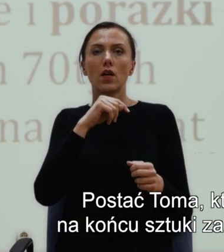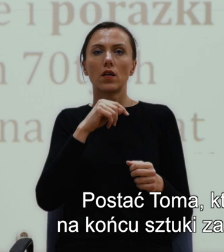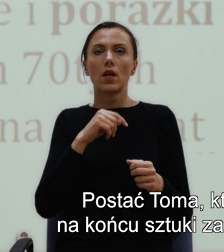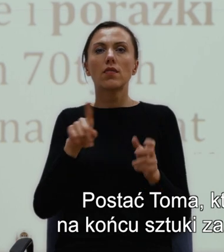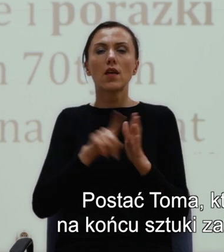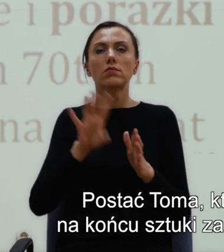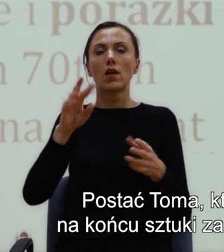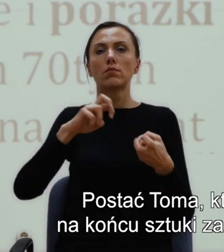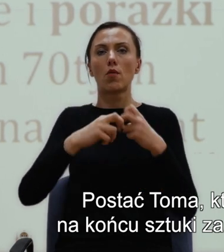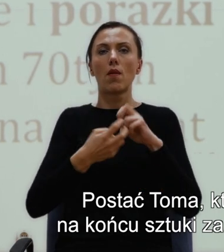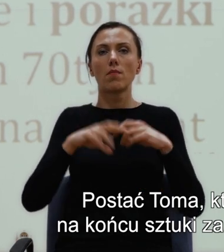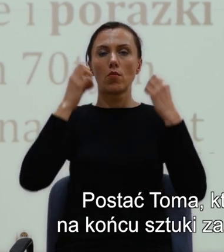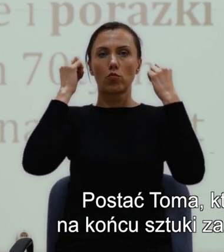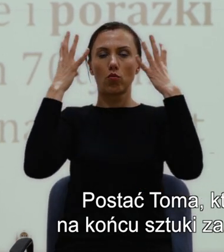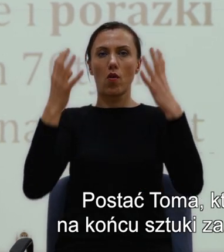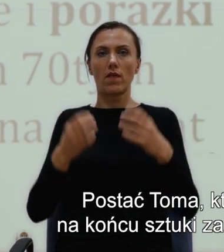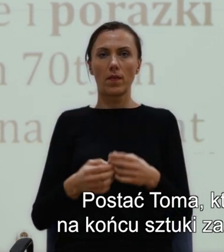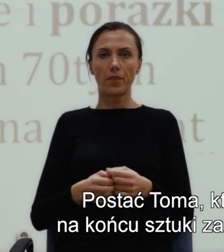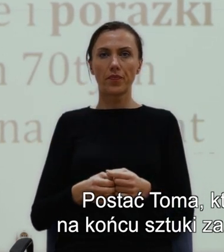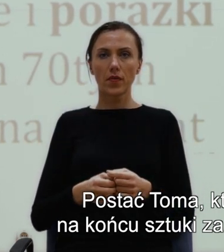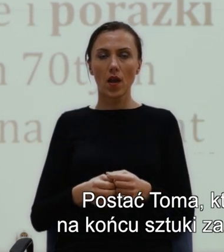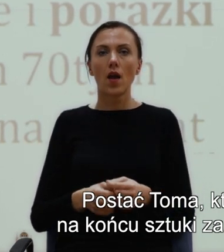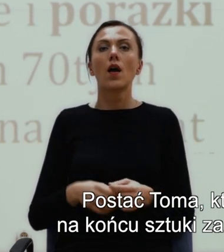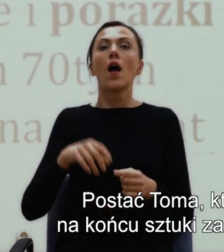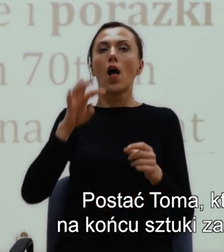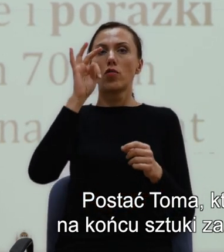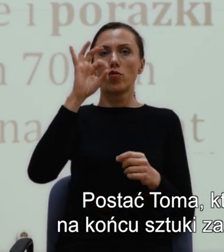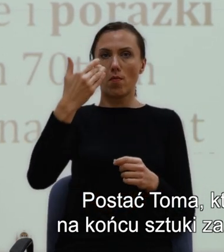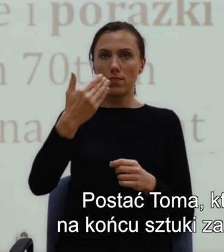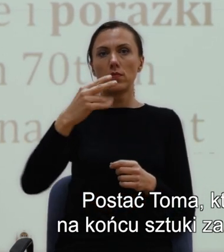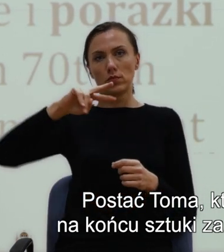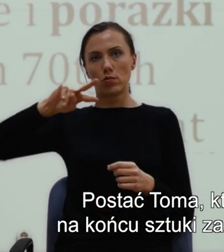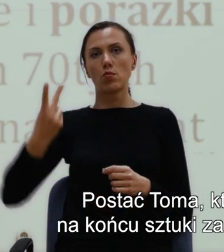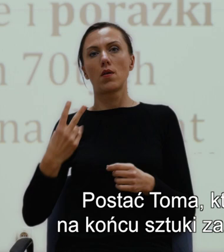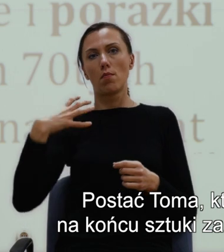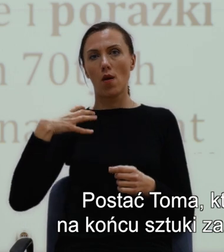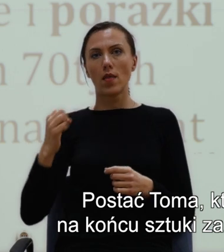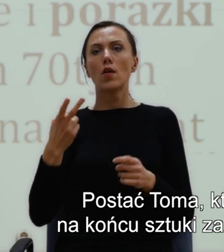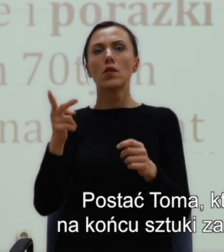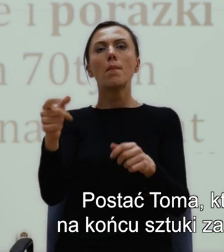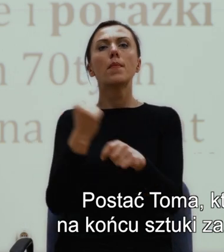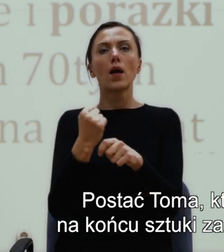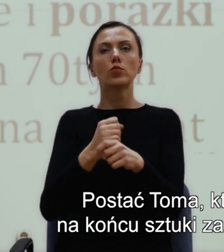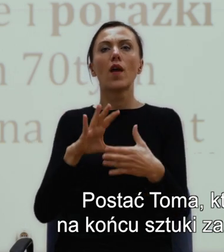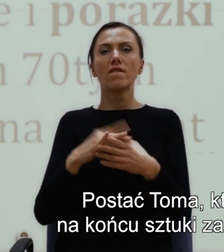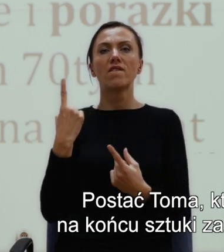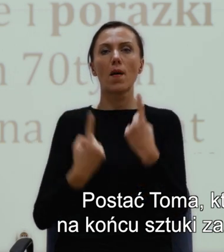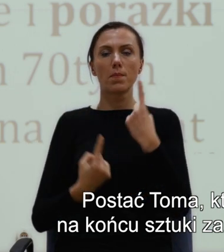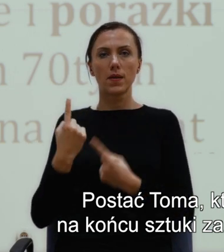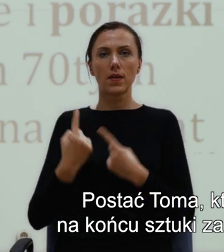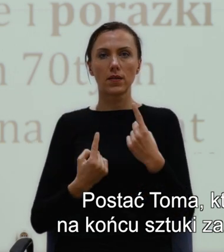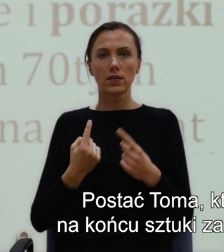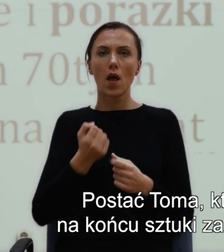Postać Toma, który pracuje w fabryce butów i który